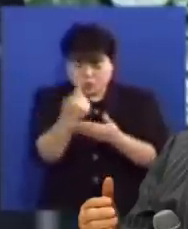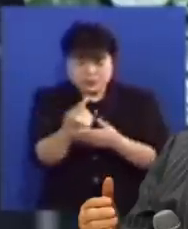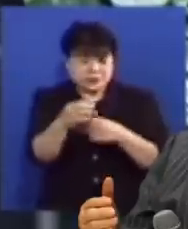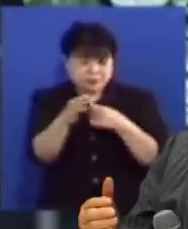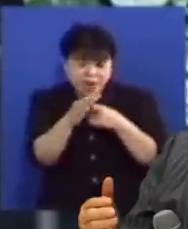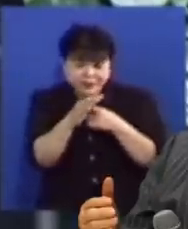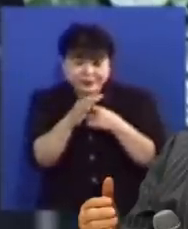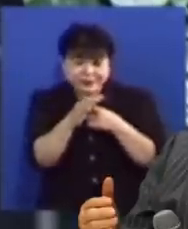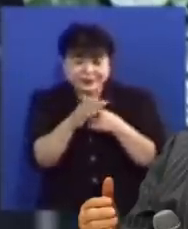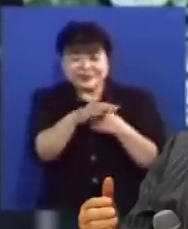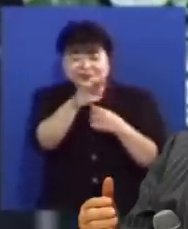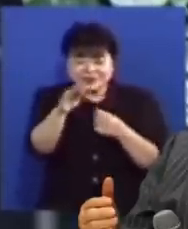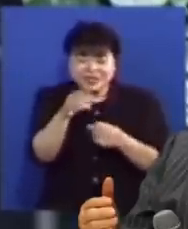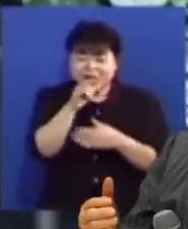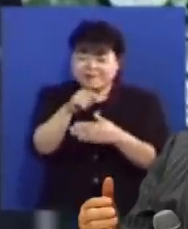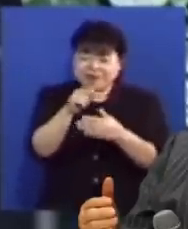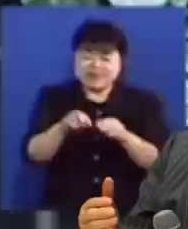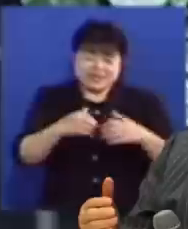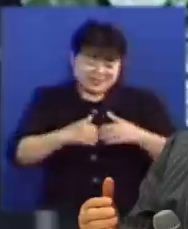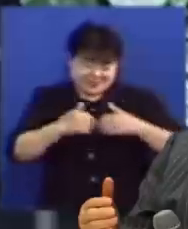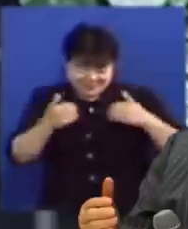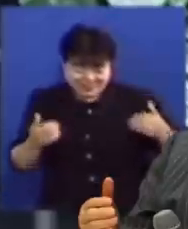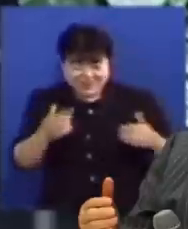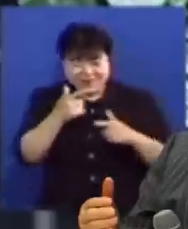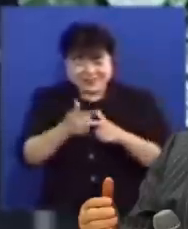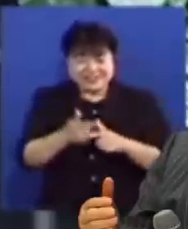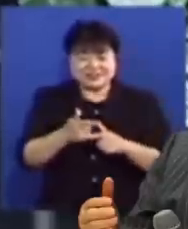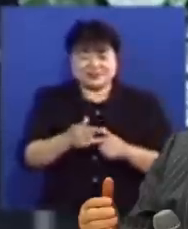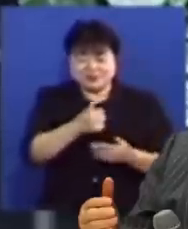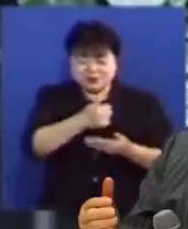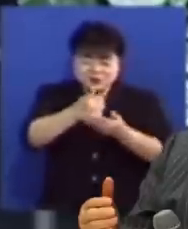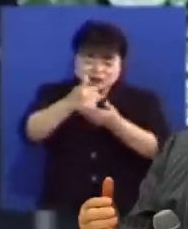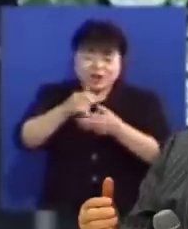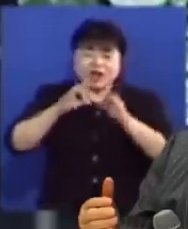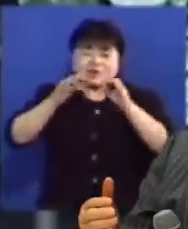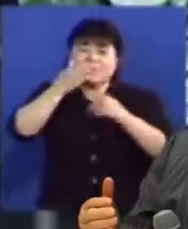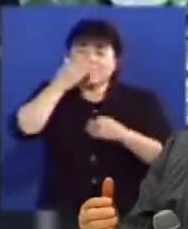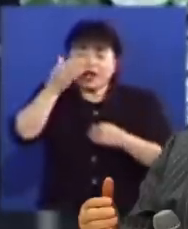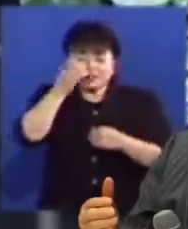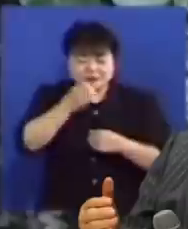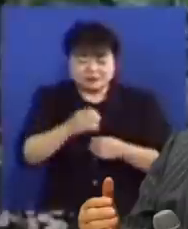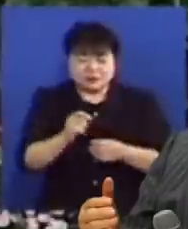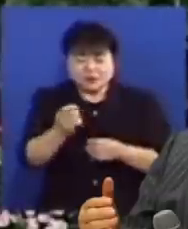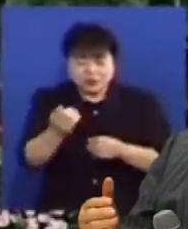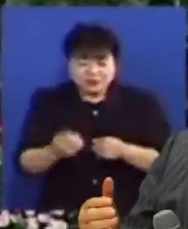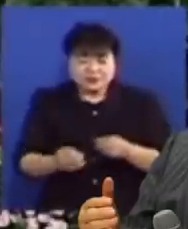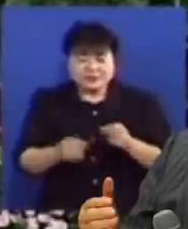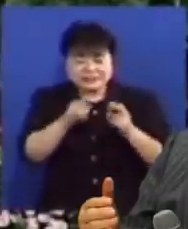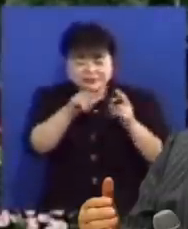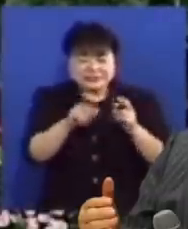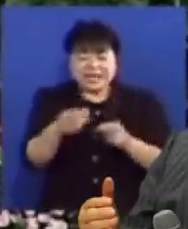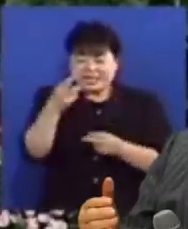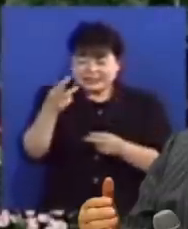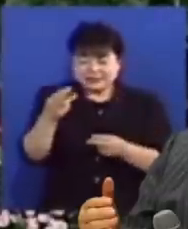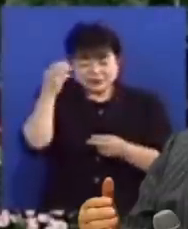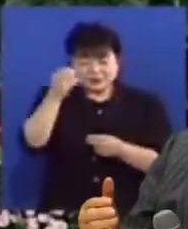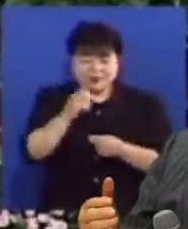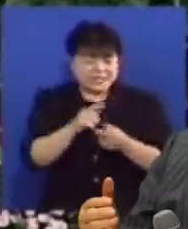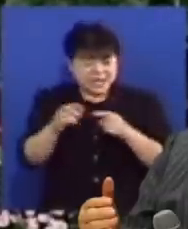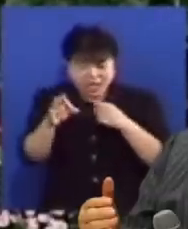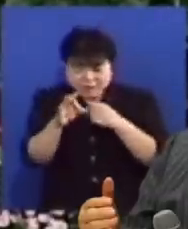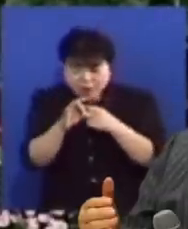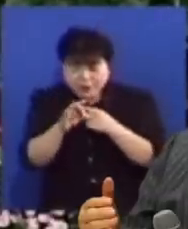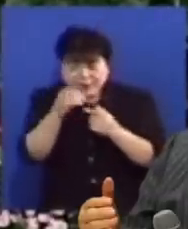우리가 마음이 열리고 예수님을 주라고 하지요 성령 고린도전서 12장 3절에 성령으로 아니하고는